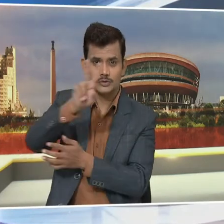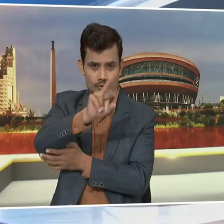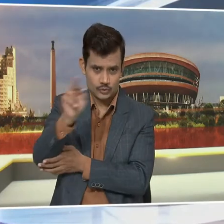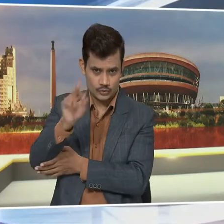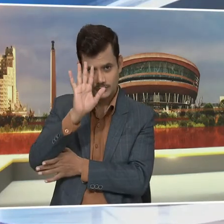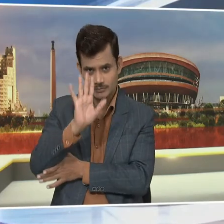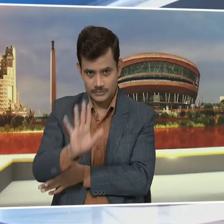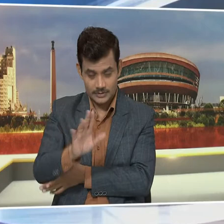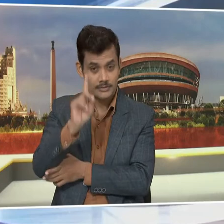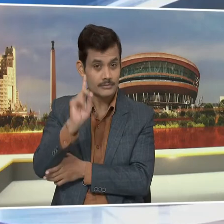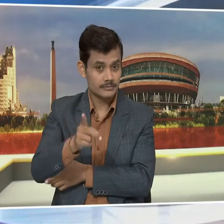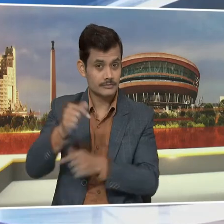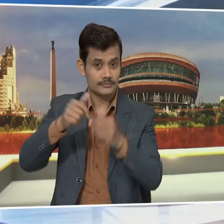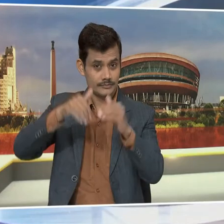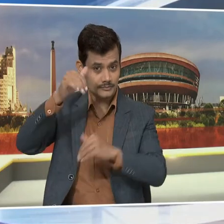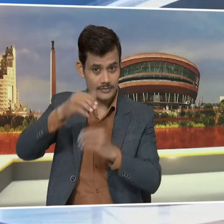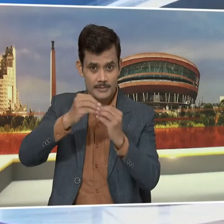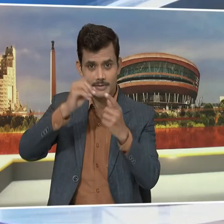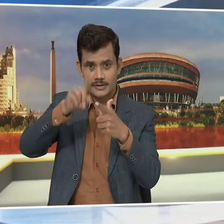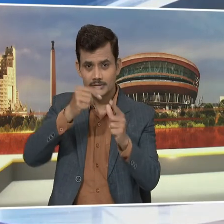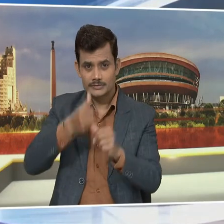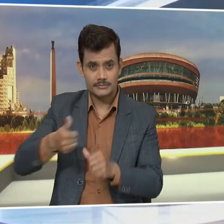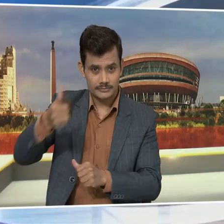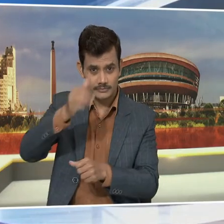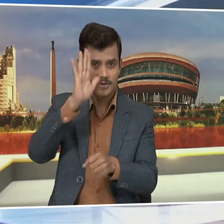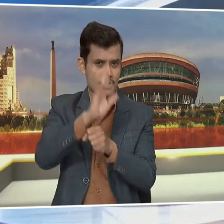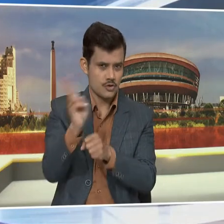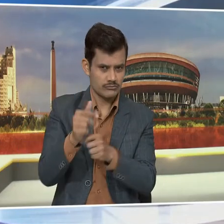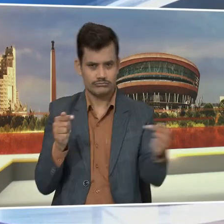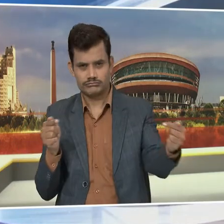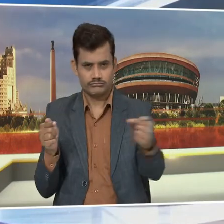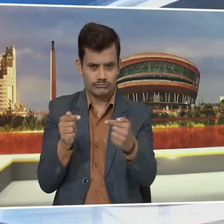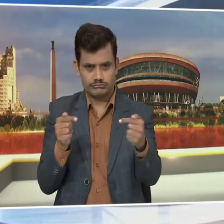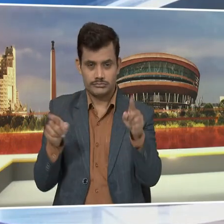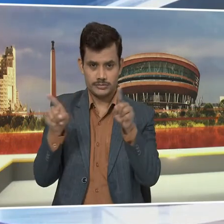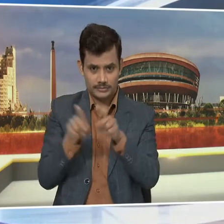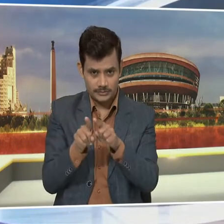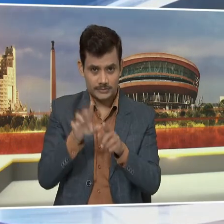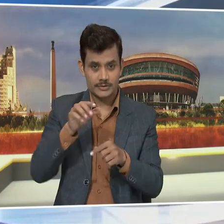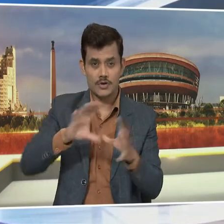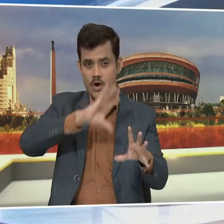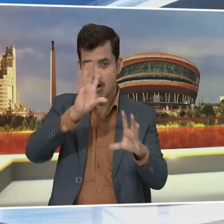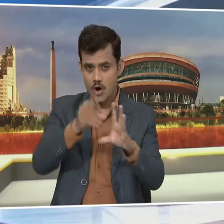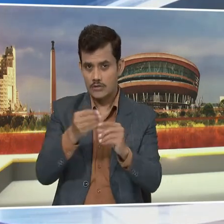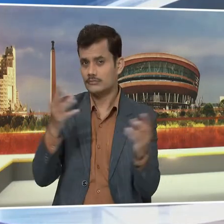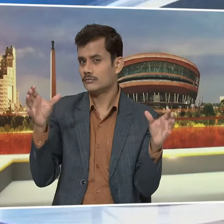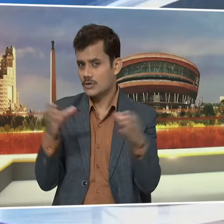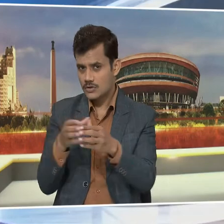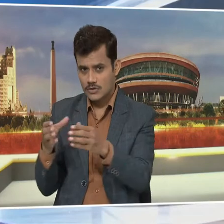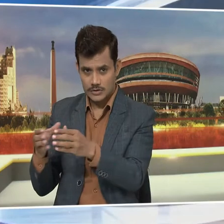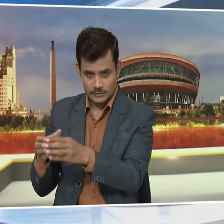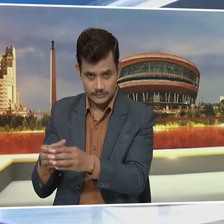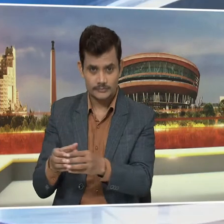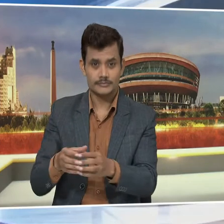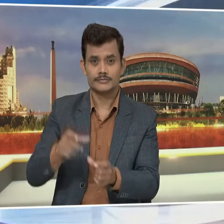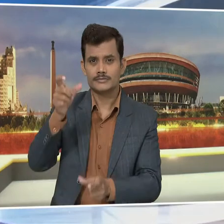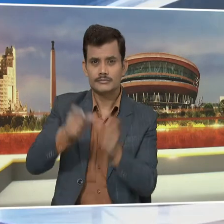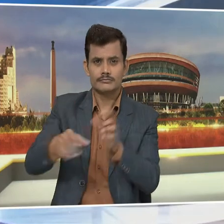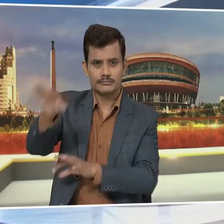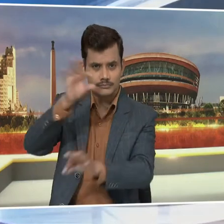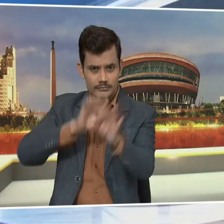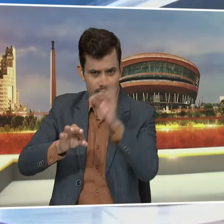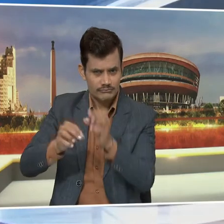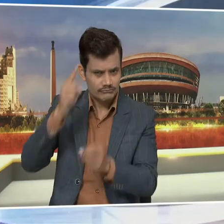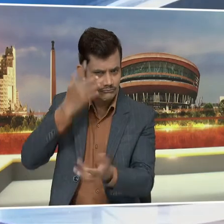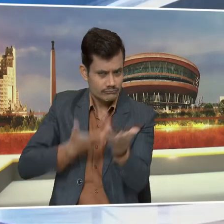है चुनाव के लिए भाजपा और कॉंग्रिस के बीच मुख्या मुकाबला है सभी राजनेतिक पार्टियां अपने प्रत्याशों के चैन को लेकर